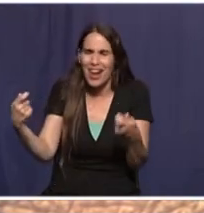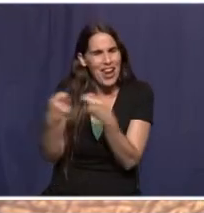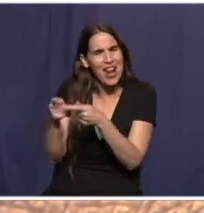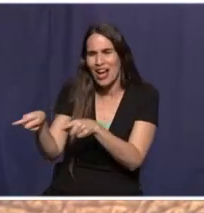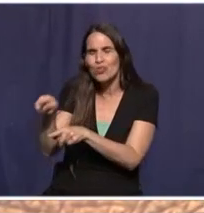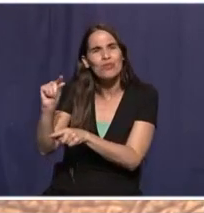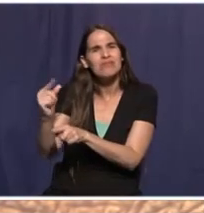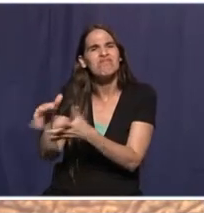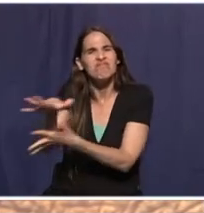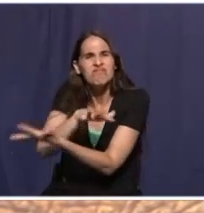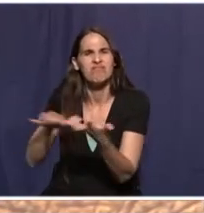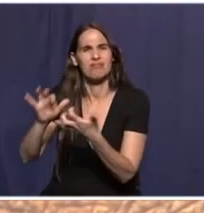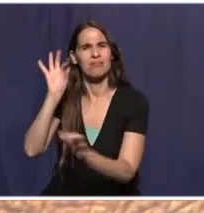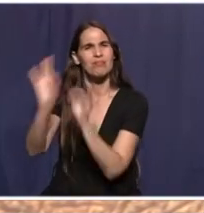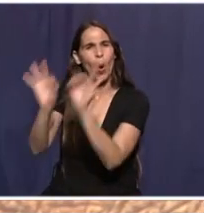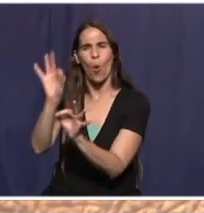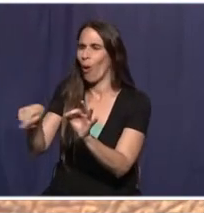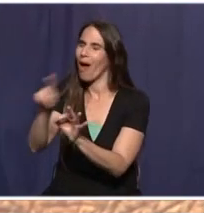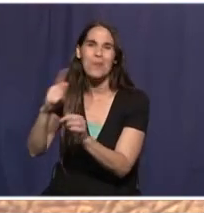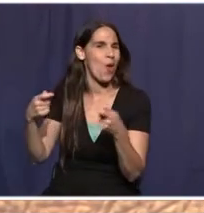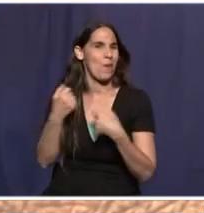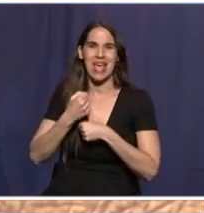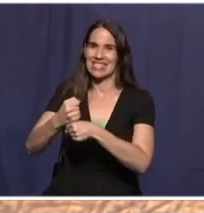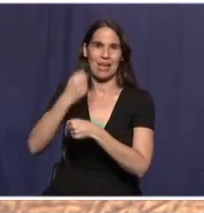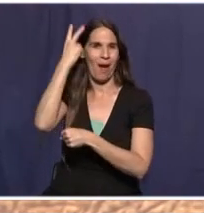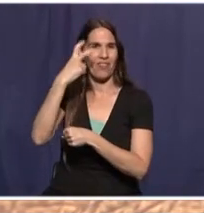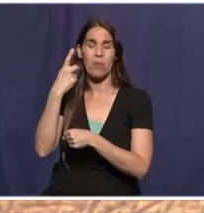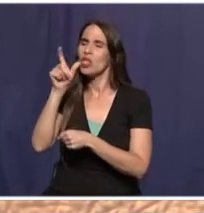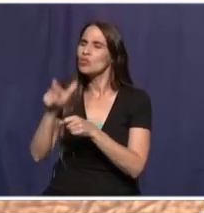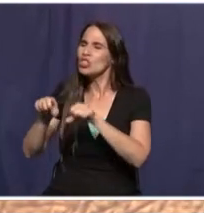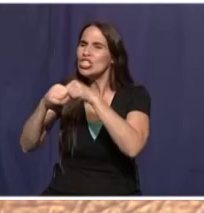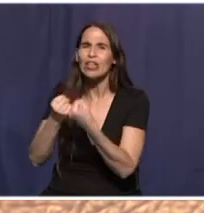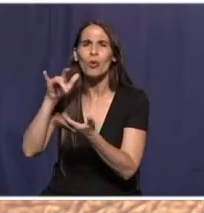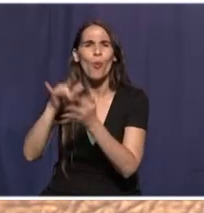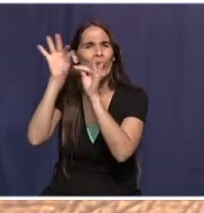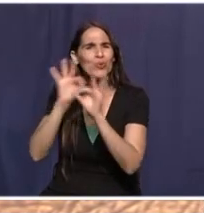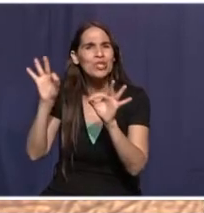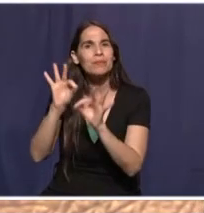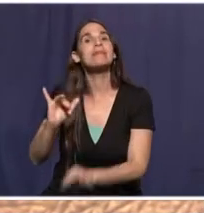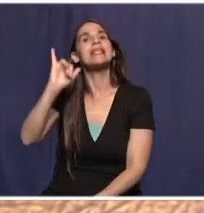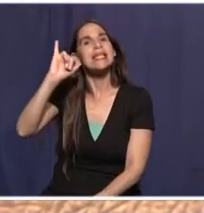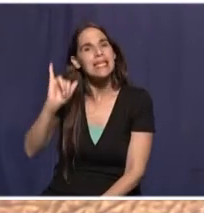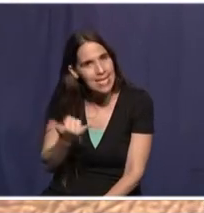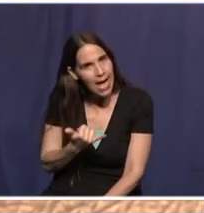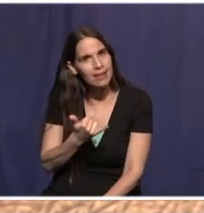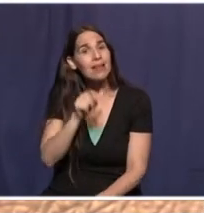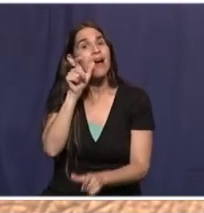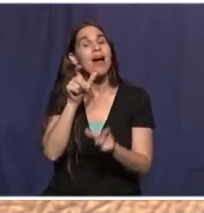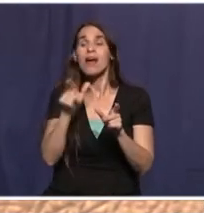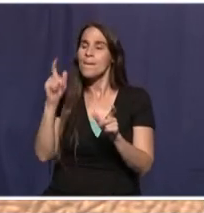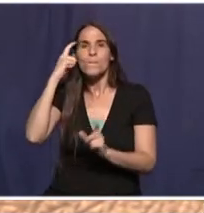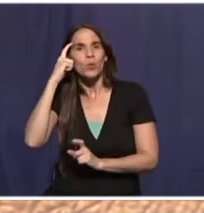פנים ואופן מי שפגע פיזית באנשים, השחית רכוש או חילל מקומות קדושים. כן, הוא מוטרד מהנעשה